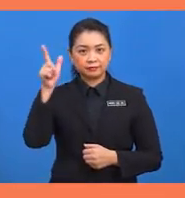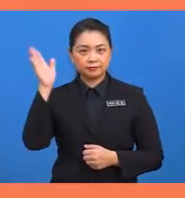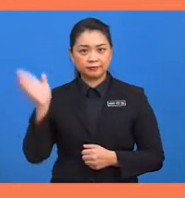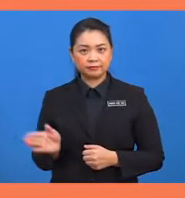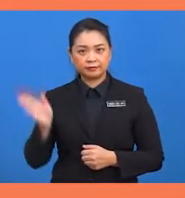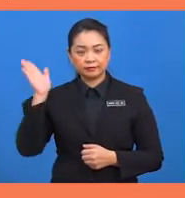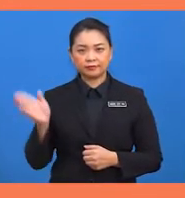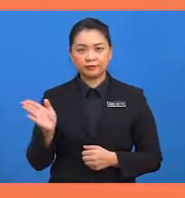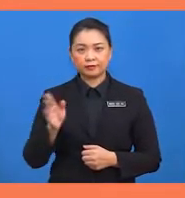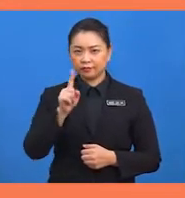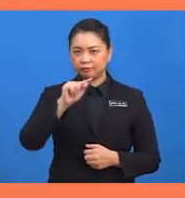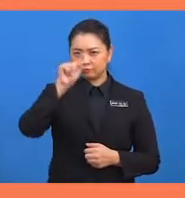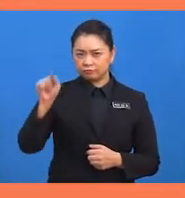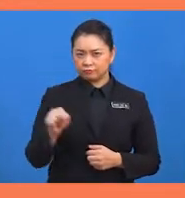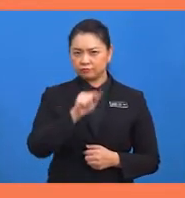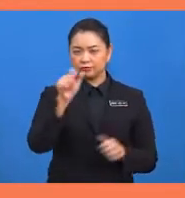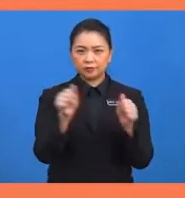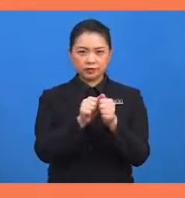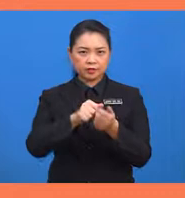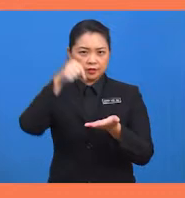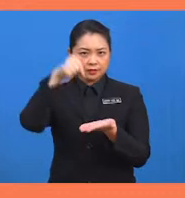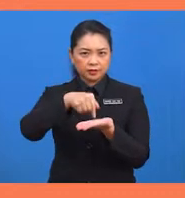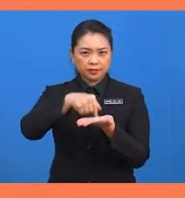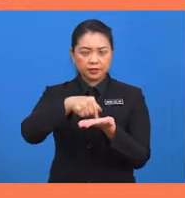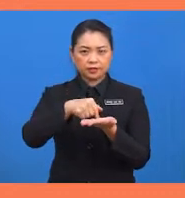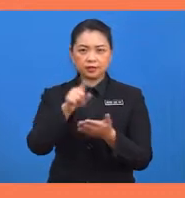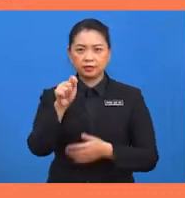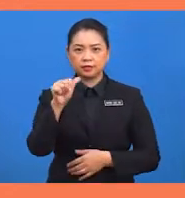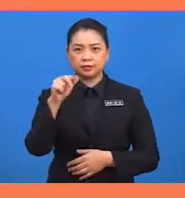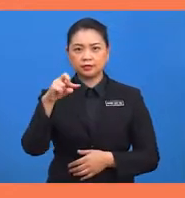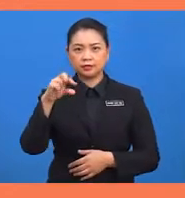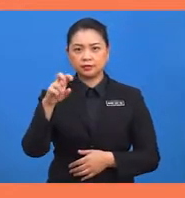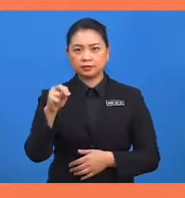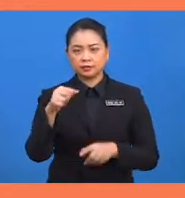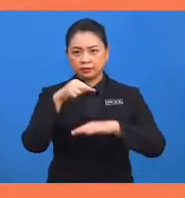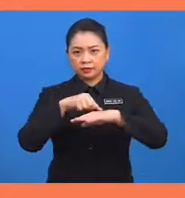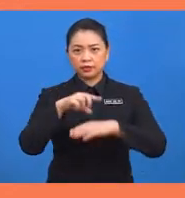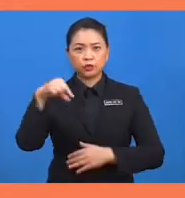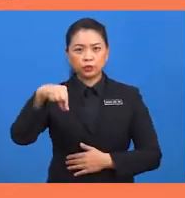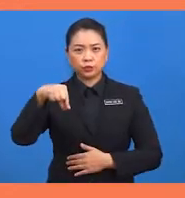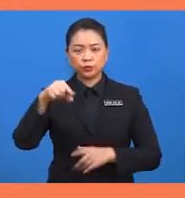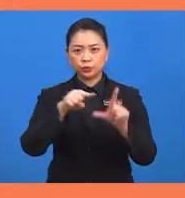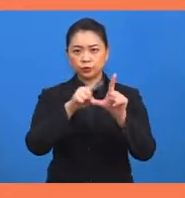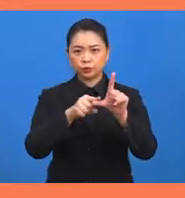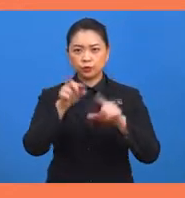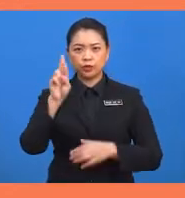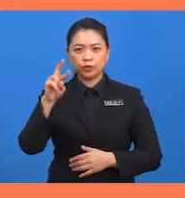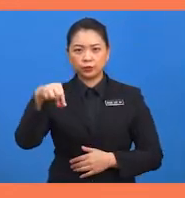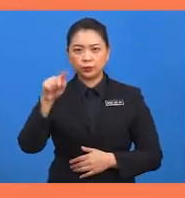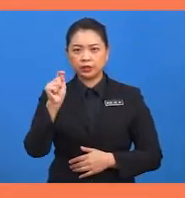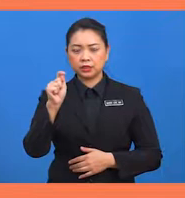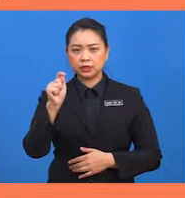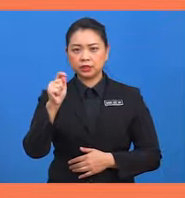Raja ini menunjukkan bulatan dengan titik ketenjenan di Q. Sudut